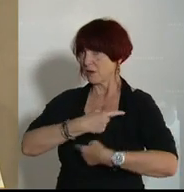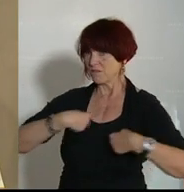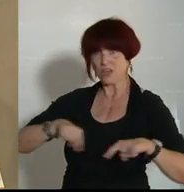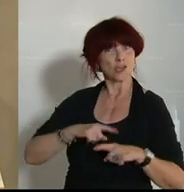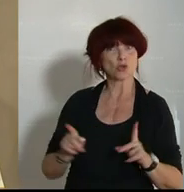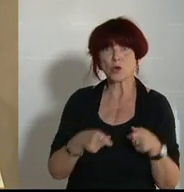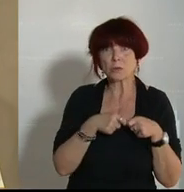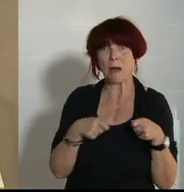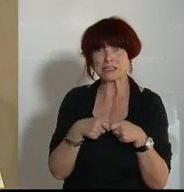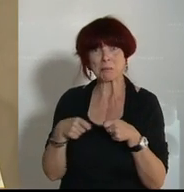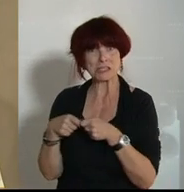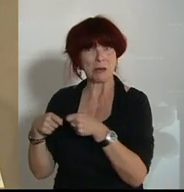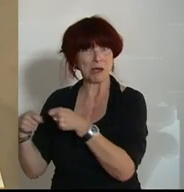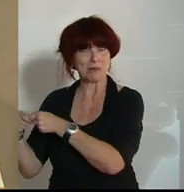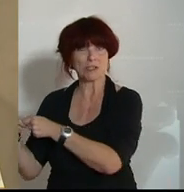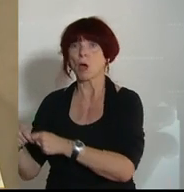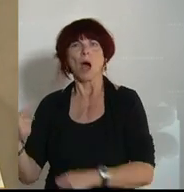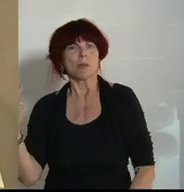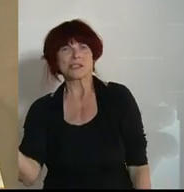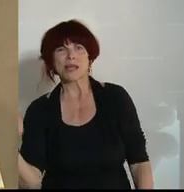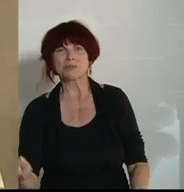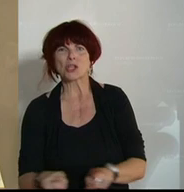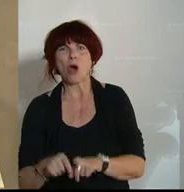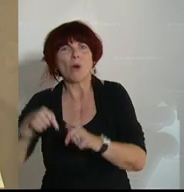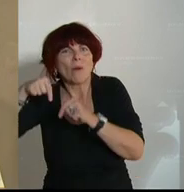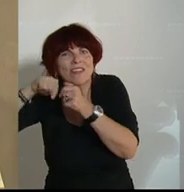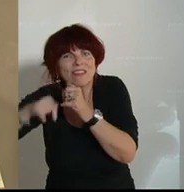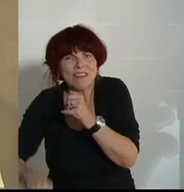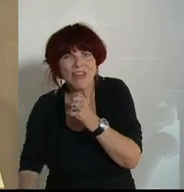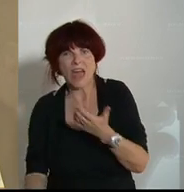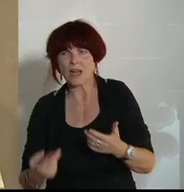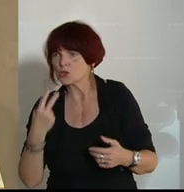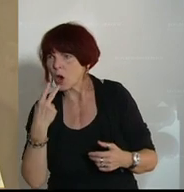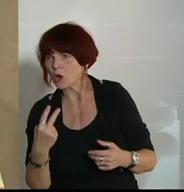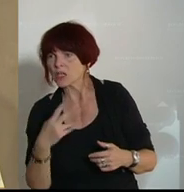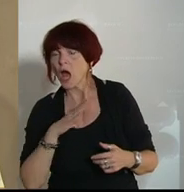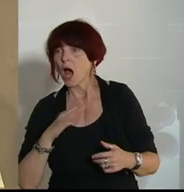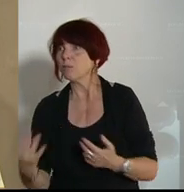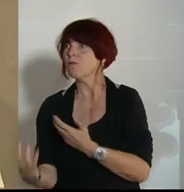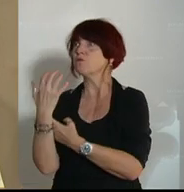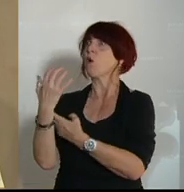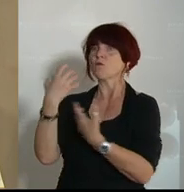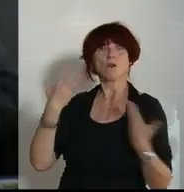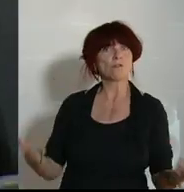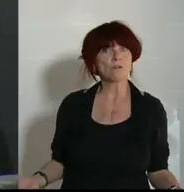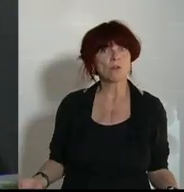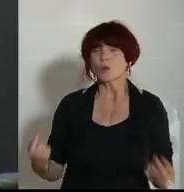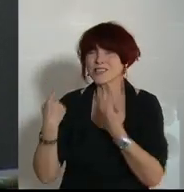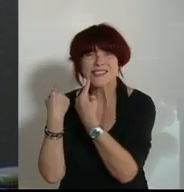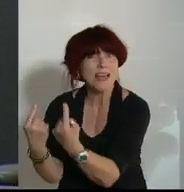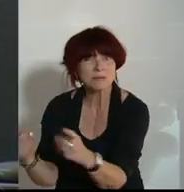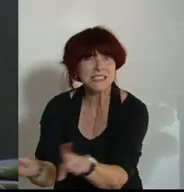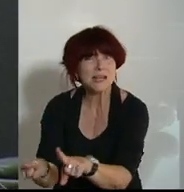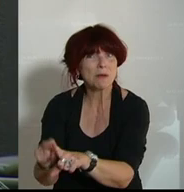Fleckerlteppich produzieren. Und natürlich gehen Sie auch rein, es ist ja teilweise auch sinnvoll, aber dann werfen Sie es nicht uns vor. Und Sie machen es